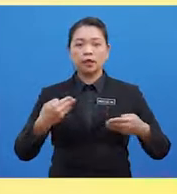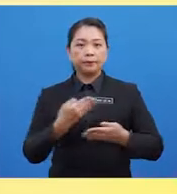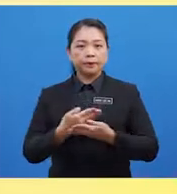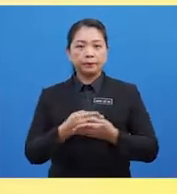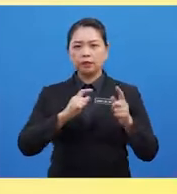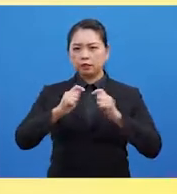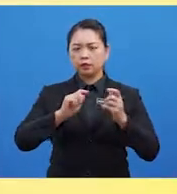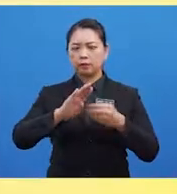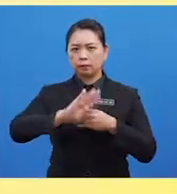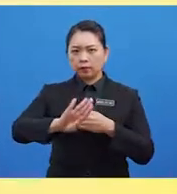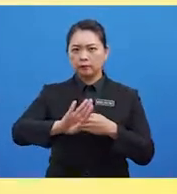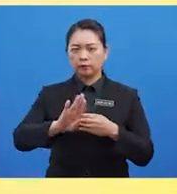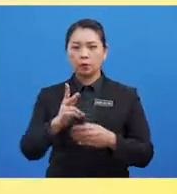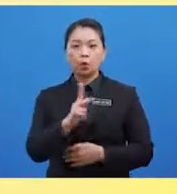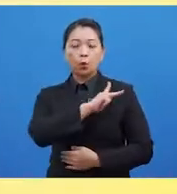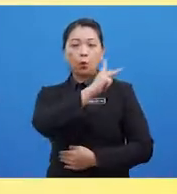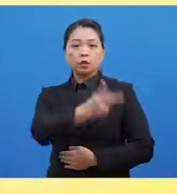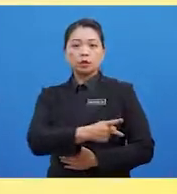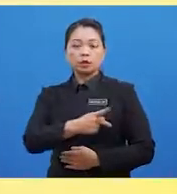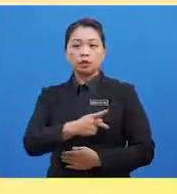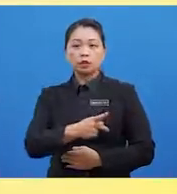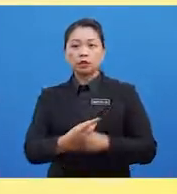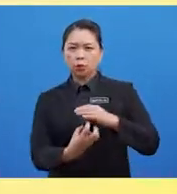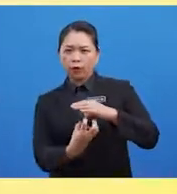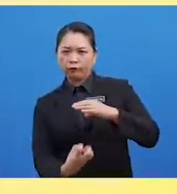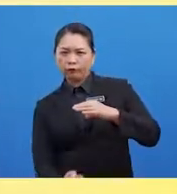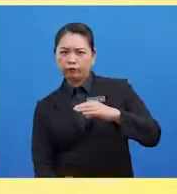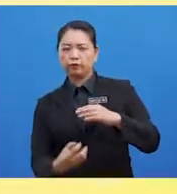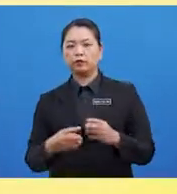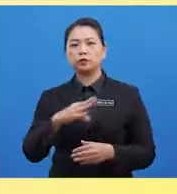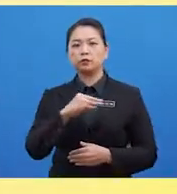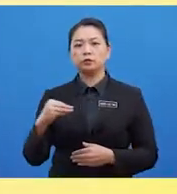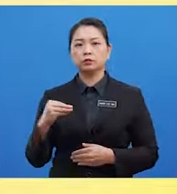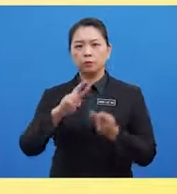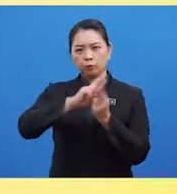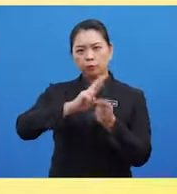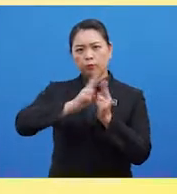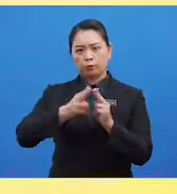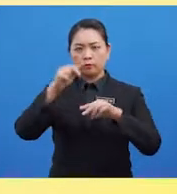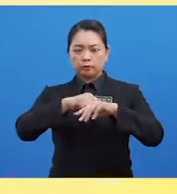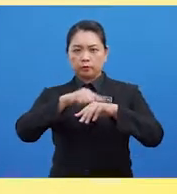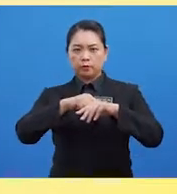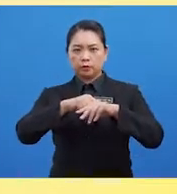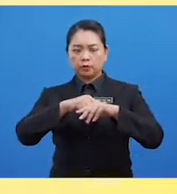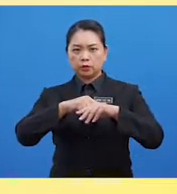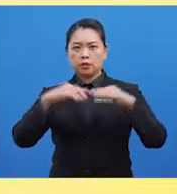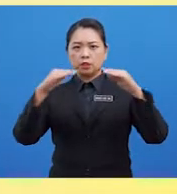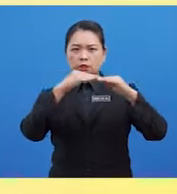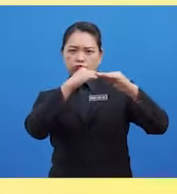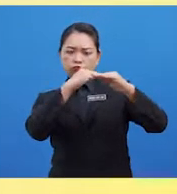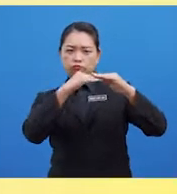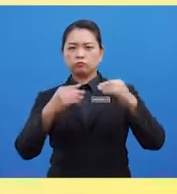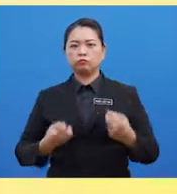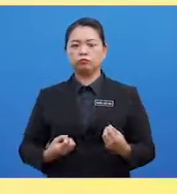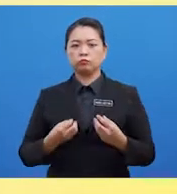Balas Terhadap Kuasa Graviti Dan Perubahan Ketika Keseimbangan Tubuh Bayi